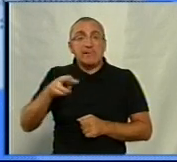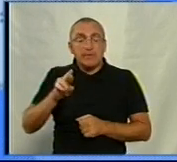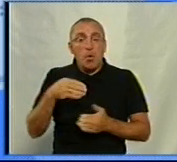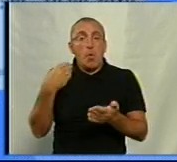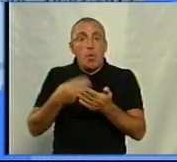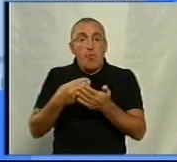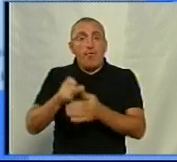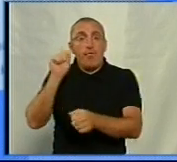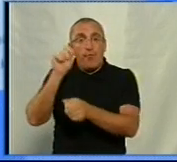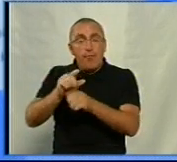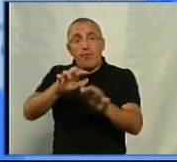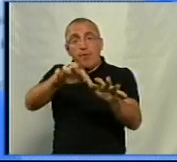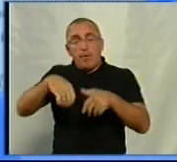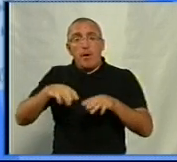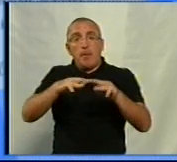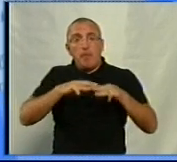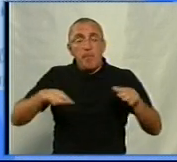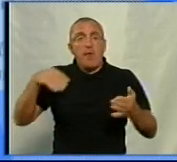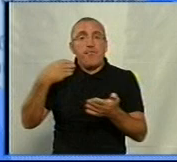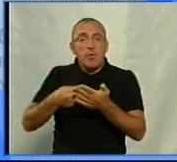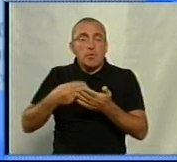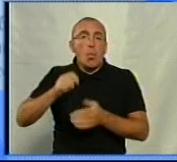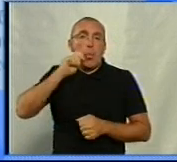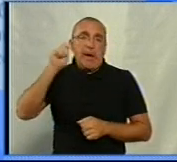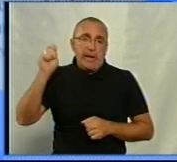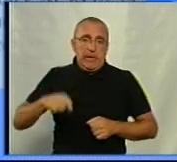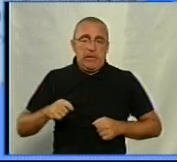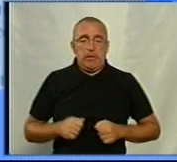Гроші доручило забрати Міністерство фінансів України.